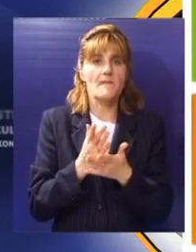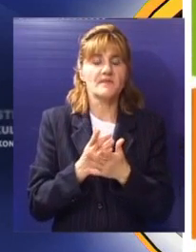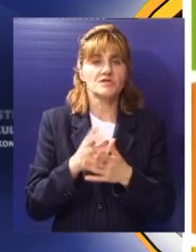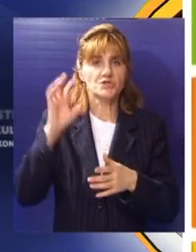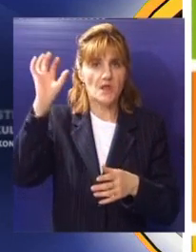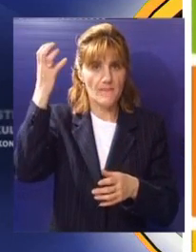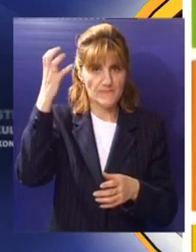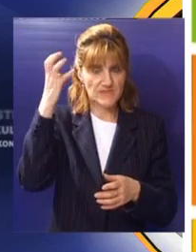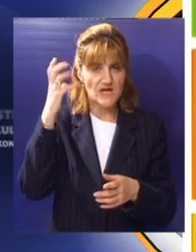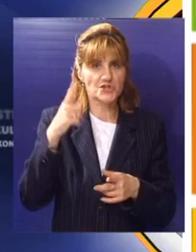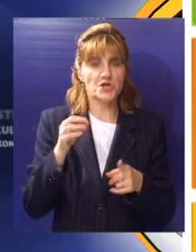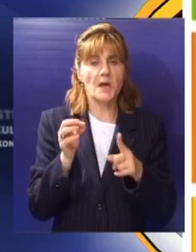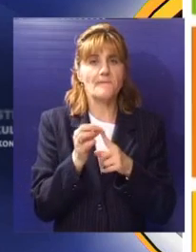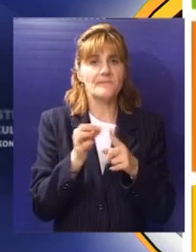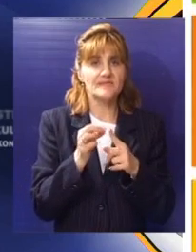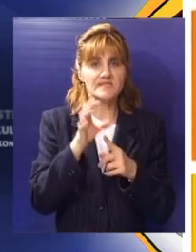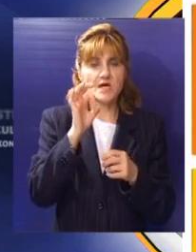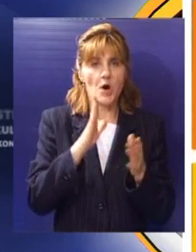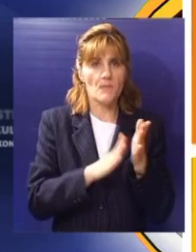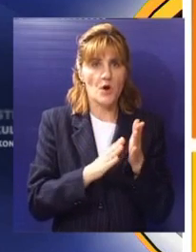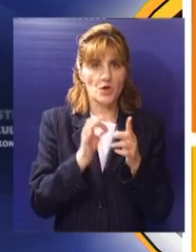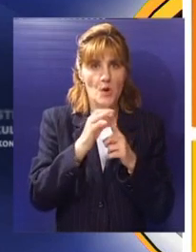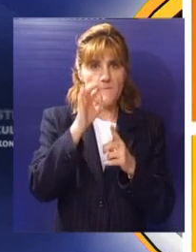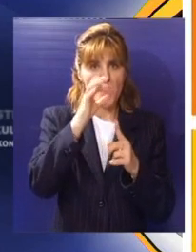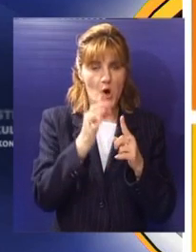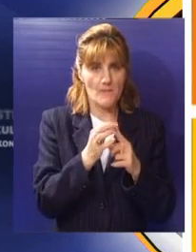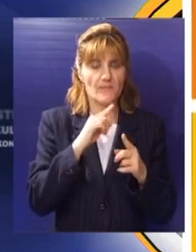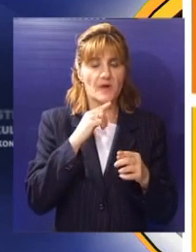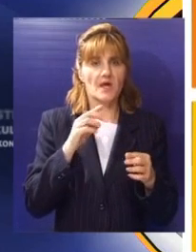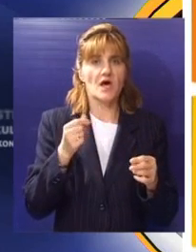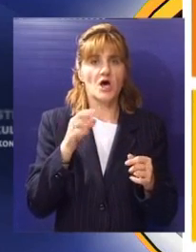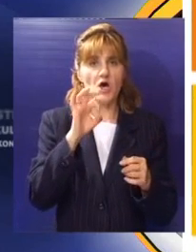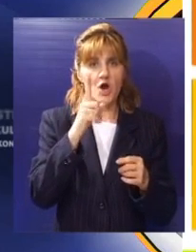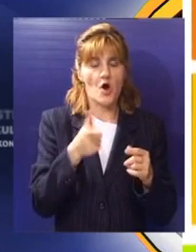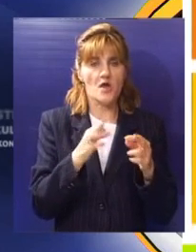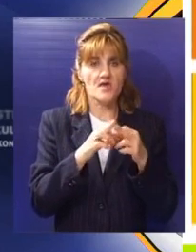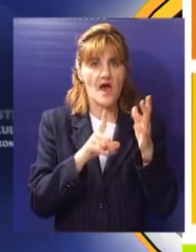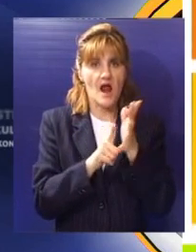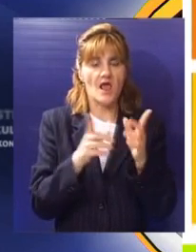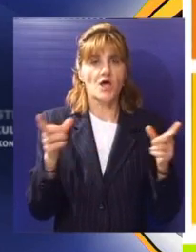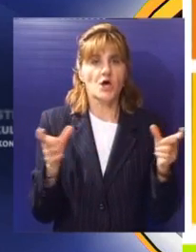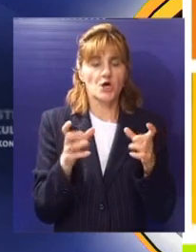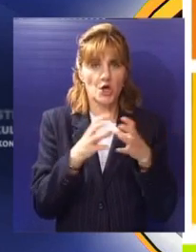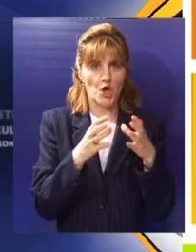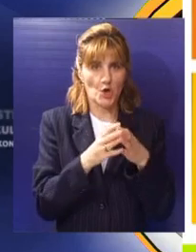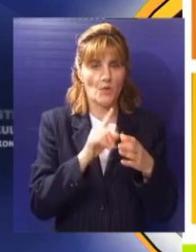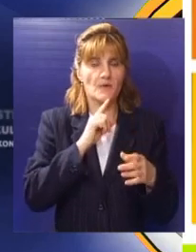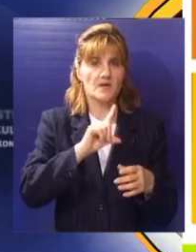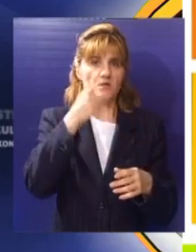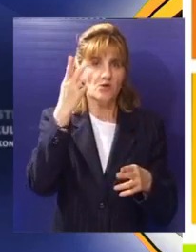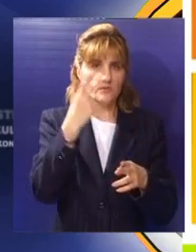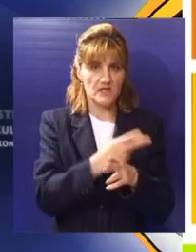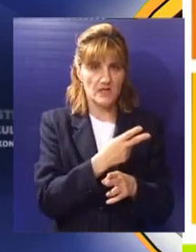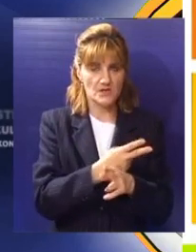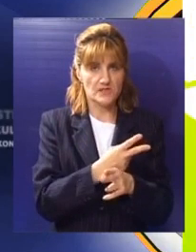Psihomodo Pop, Darkwood Dab, Obojeni program, Airi Mafia, Lolo Brigida, Port Royal, Zoster i Veliki Prezir te sound sistemi zemlje i